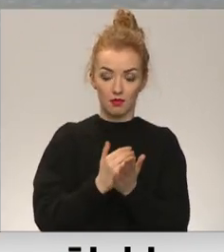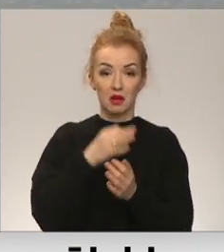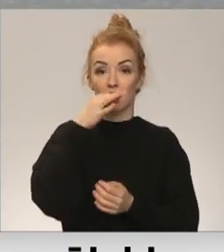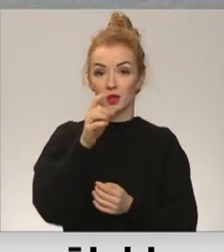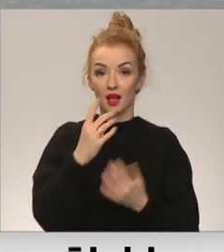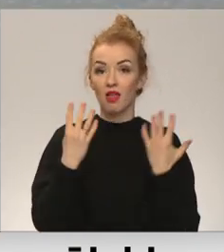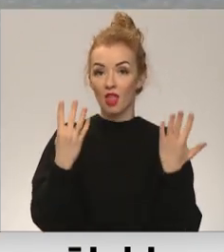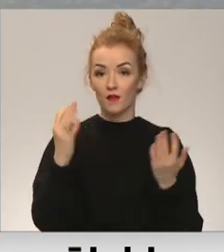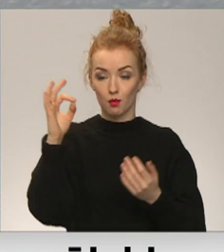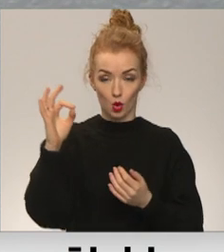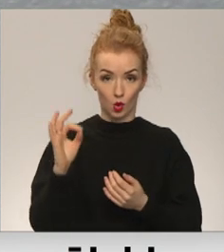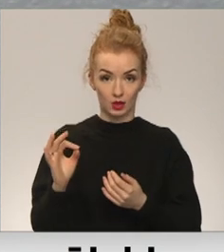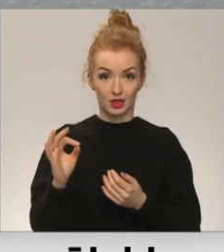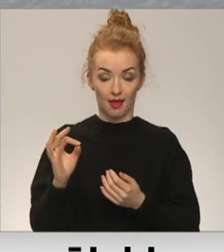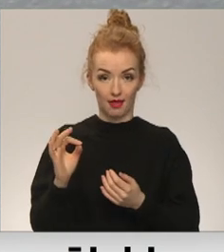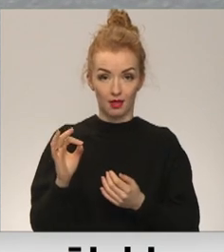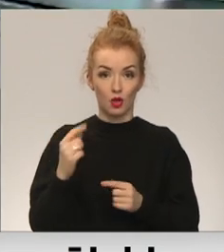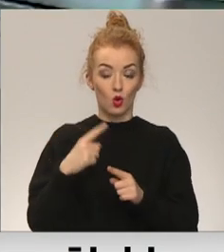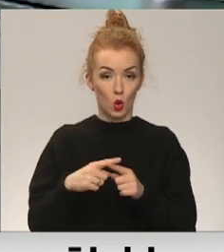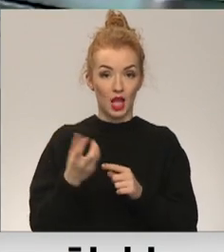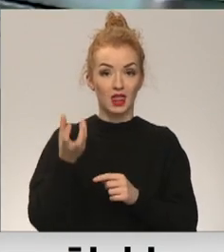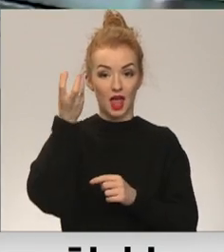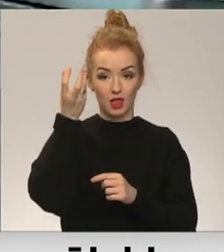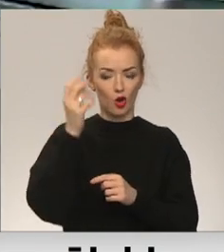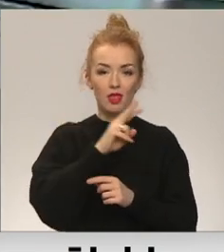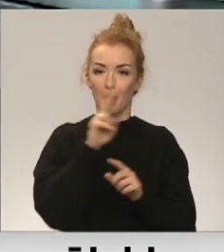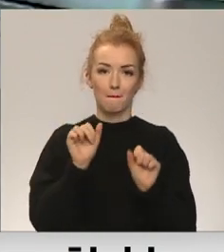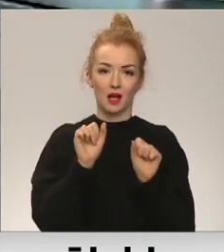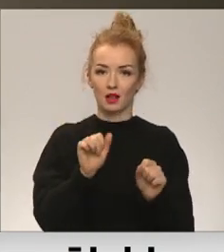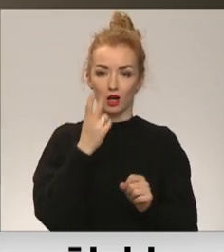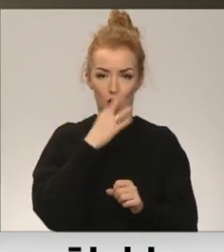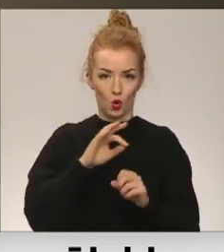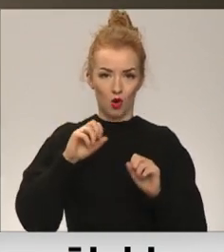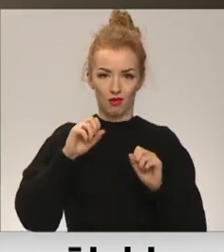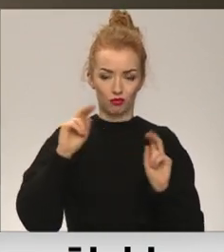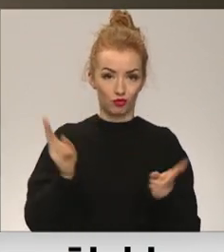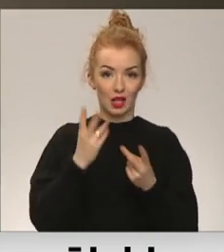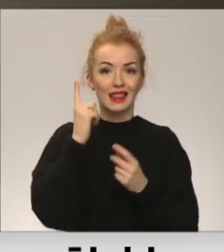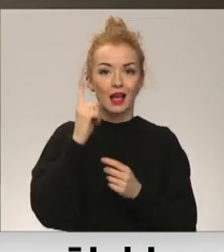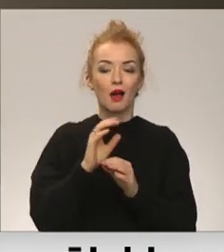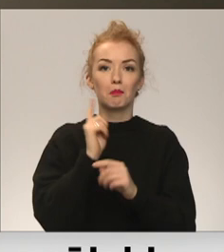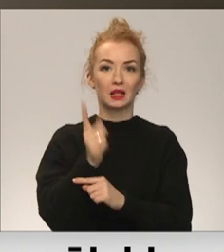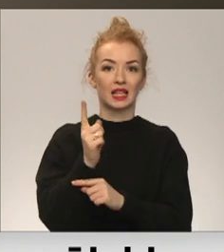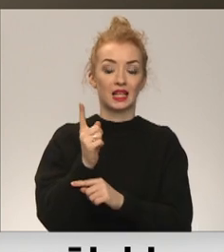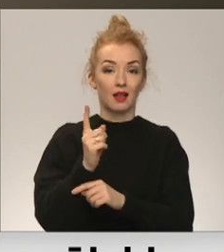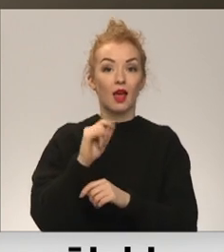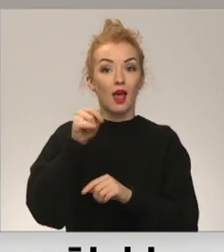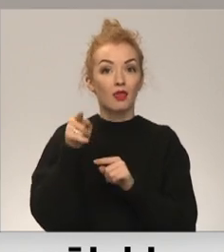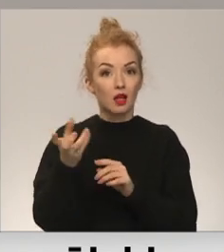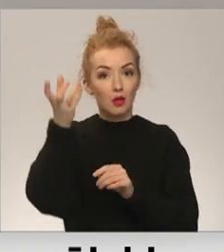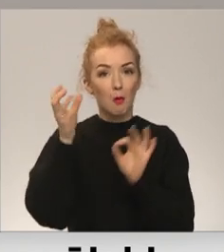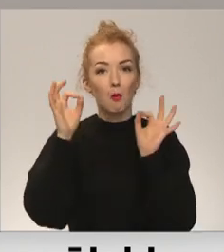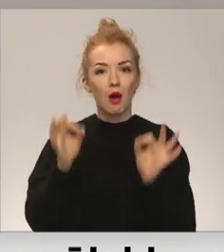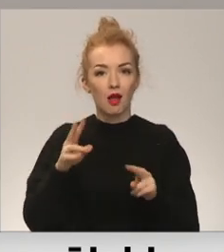9%. Dienas tā gan uzsvar. Detektors nepasarga no uguns nelēmas, tikai brīdina. Bet tikai tad, ja tas novietots